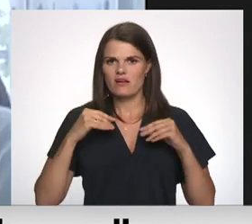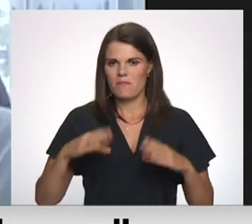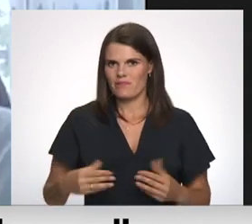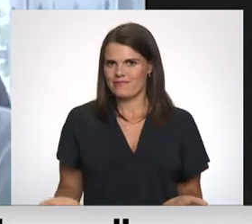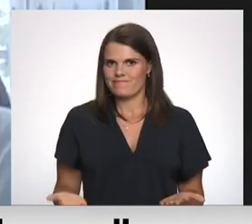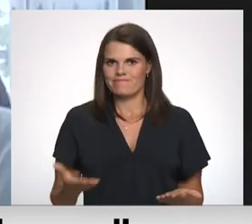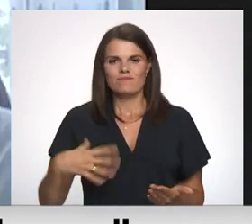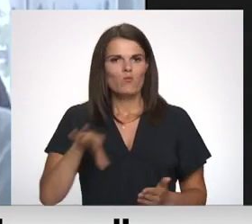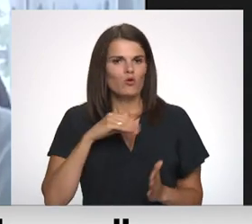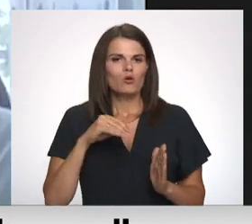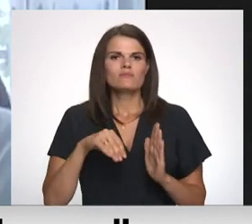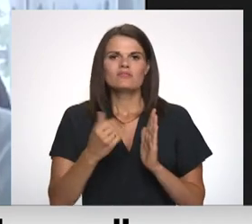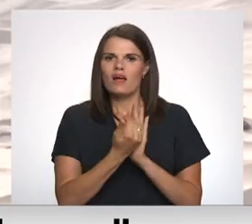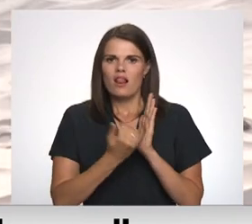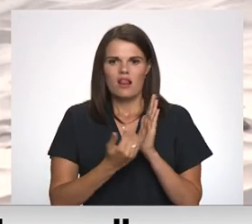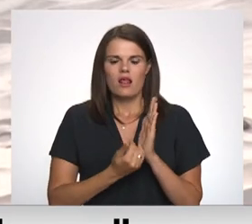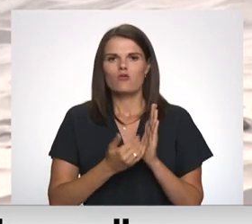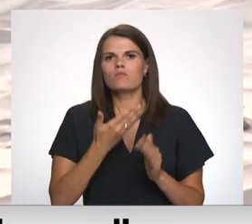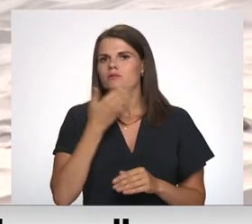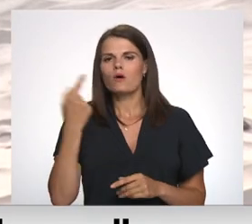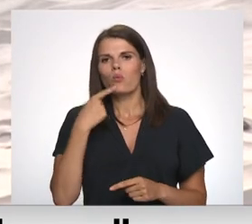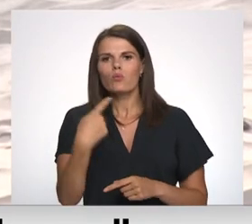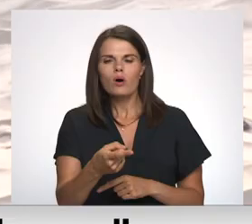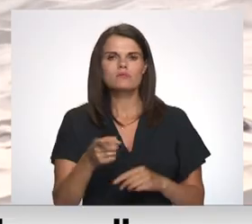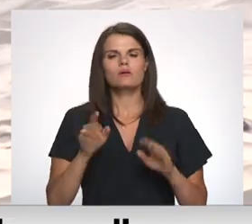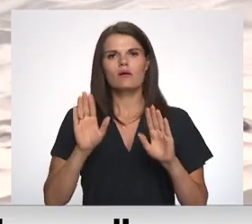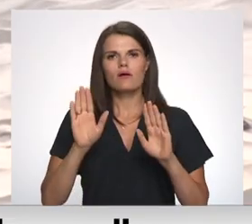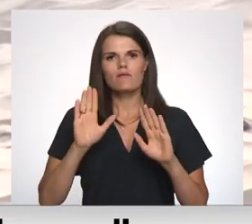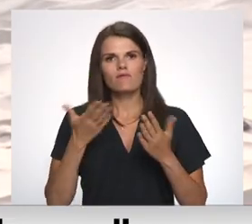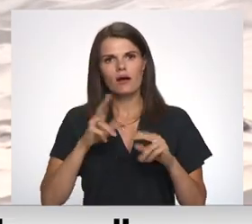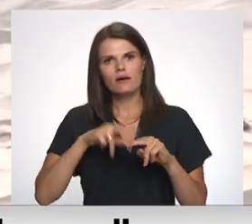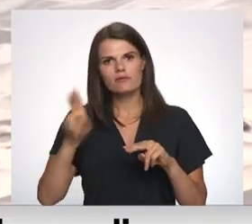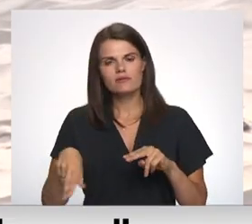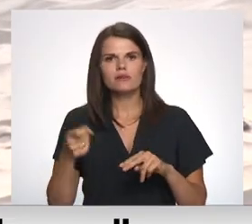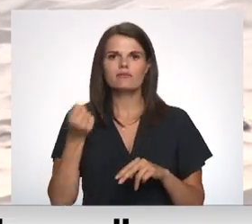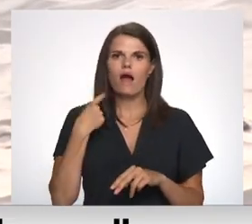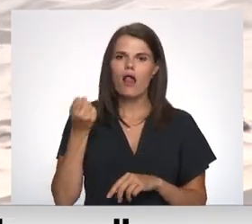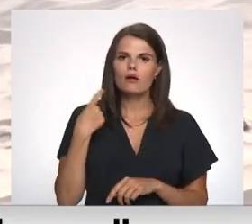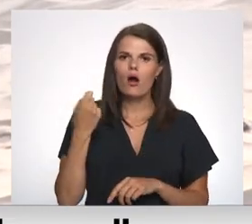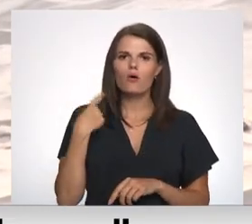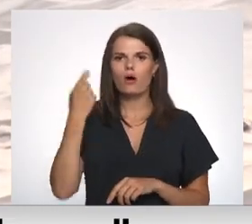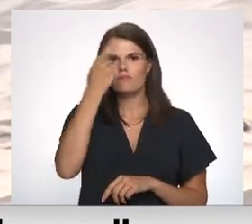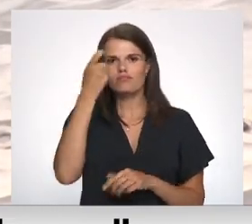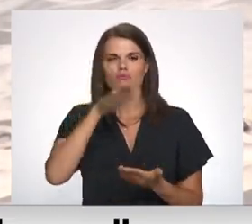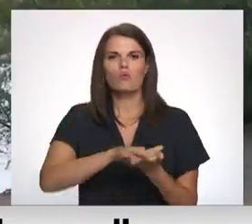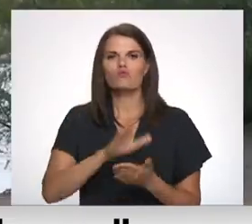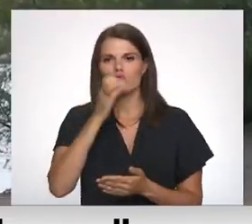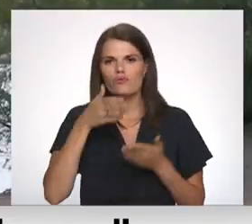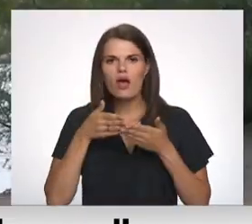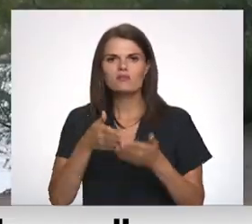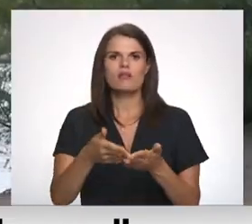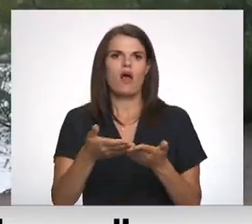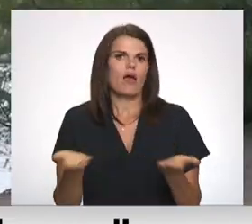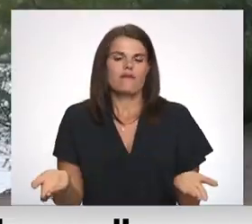Likums vispār neregulamentē to, vai drīkst atrasties alkohola reikumā uz ūdens, laivojot